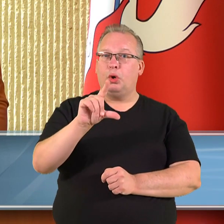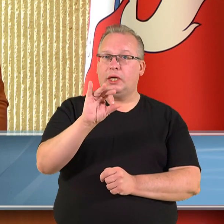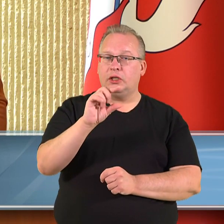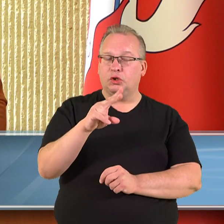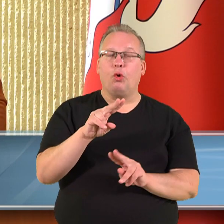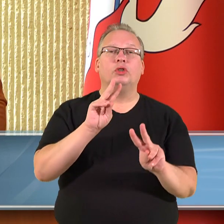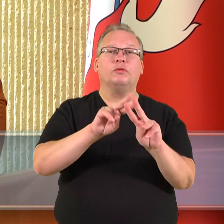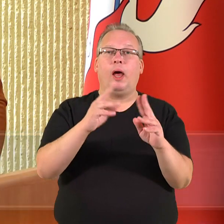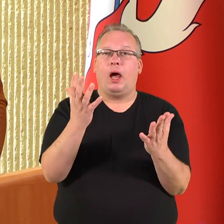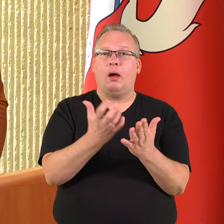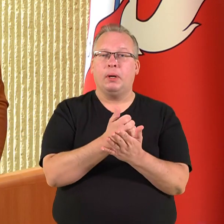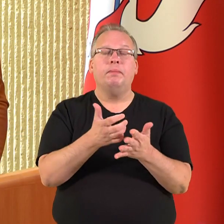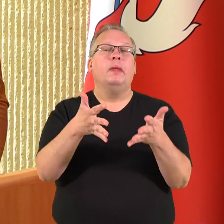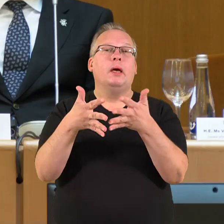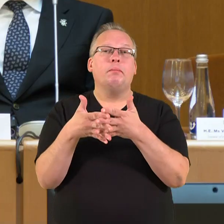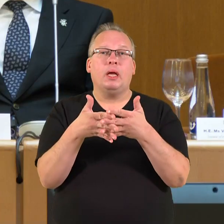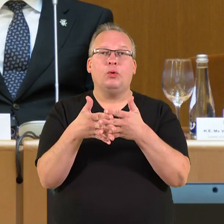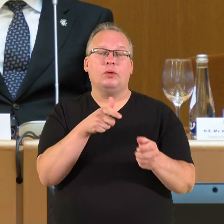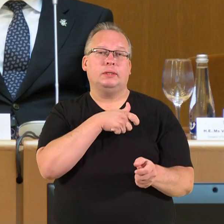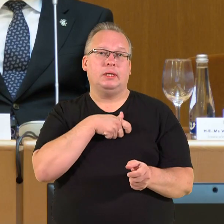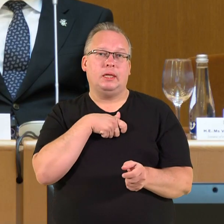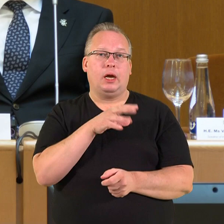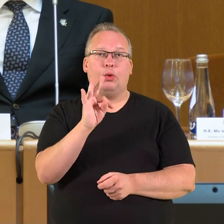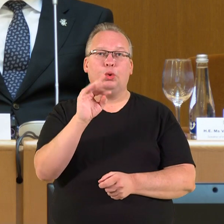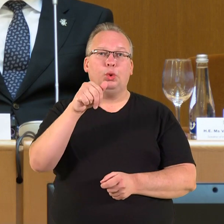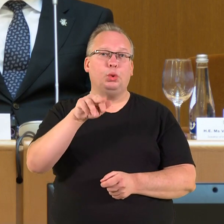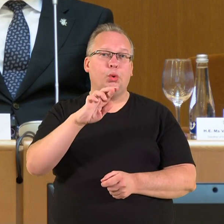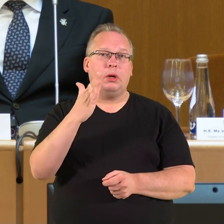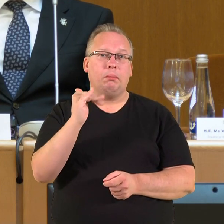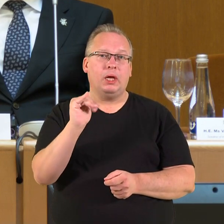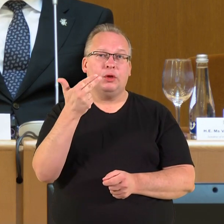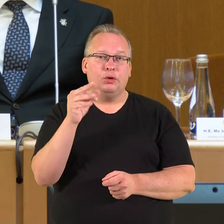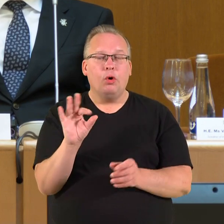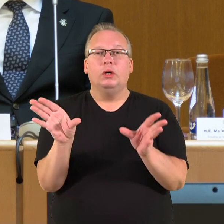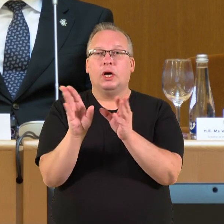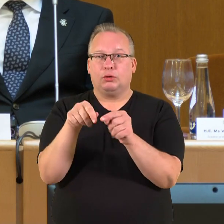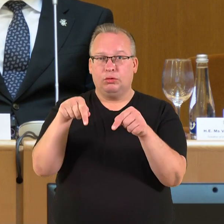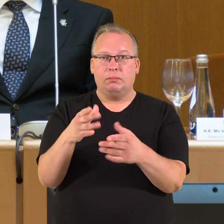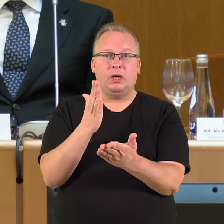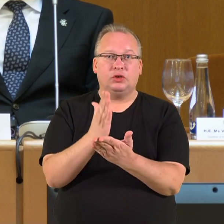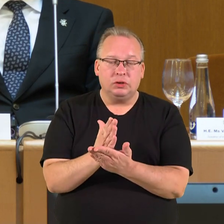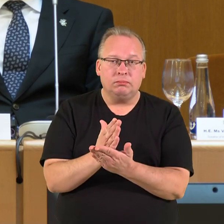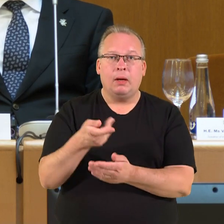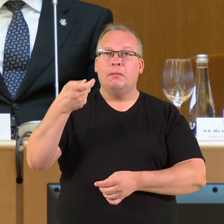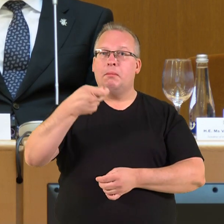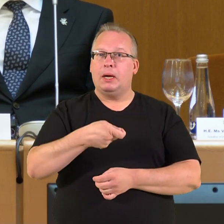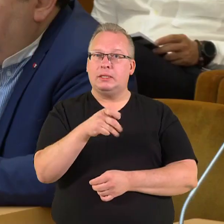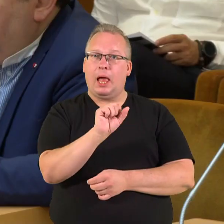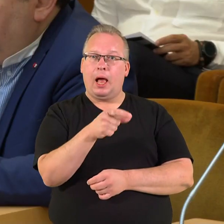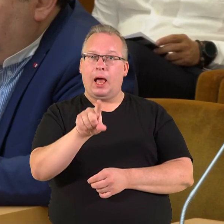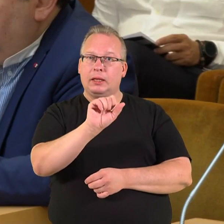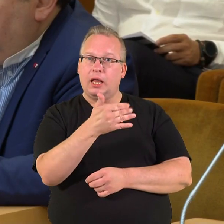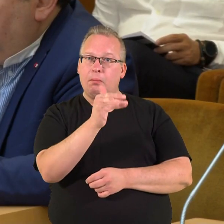žvaigždė gavusio JAV senatorius Ričardo Durbino ir čia su mums kartu esančio ekscelencijos valdo Damkaus